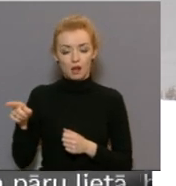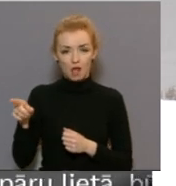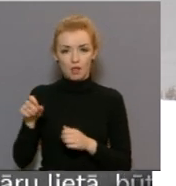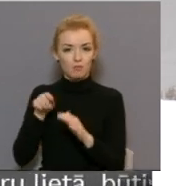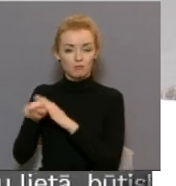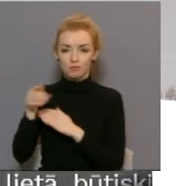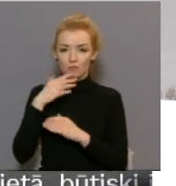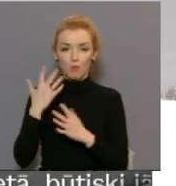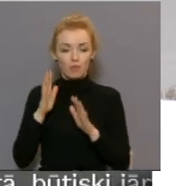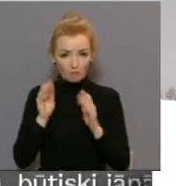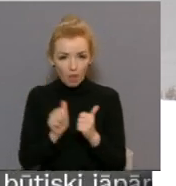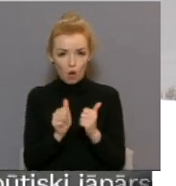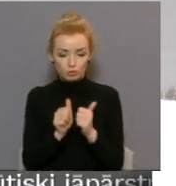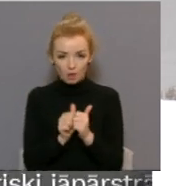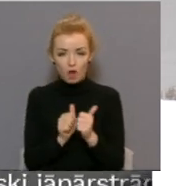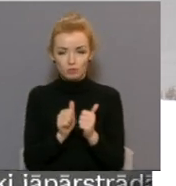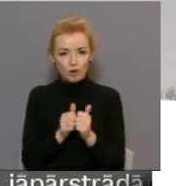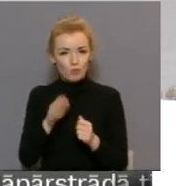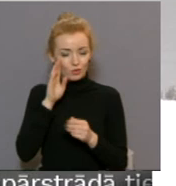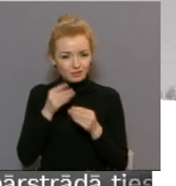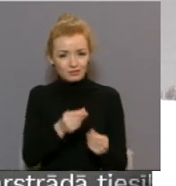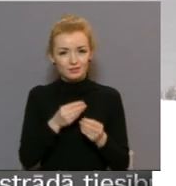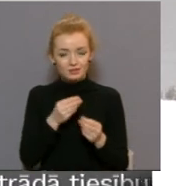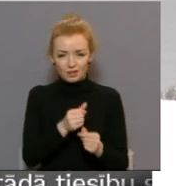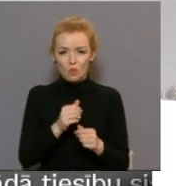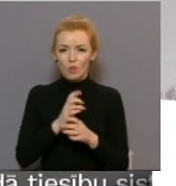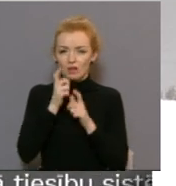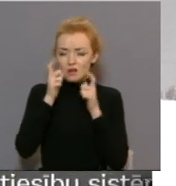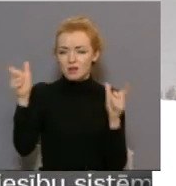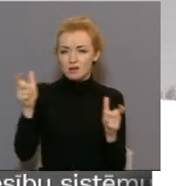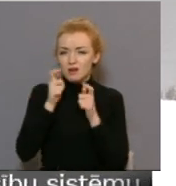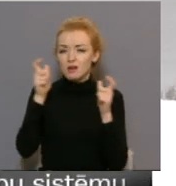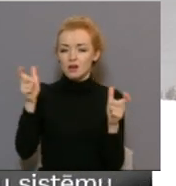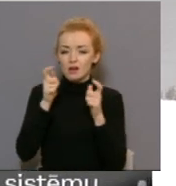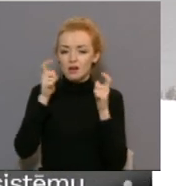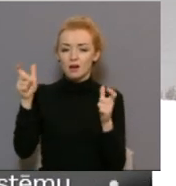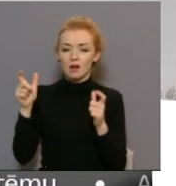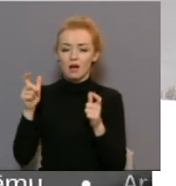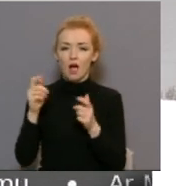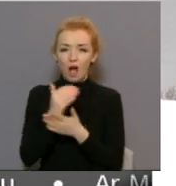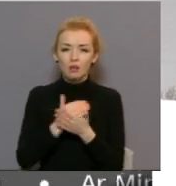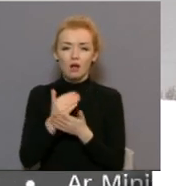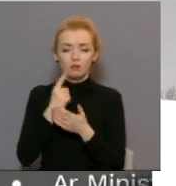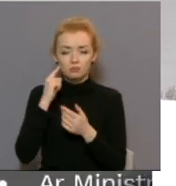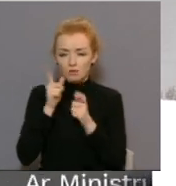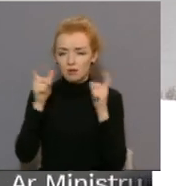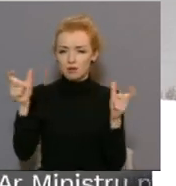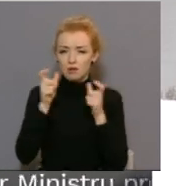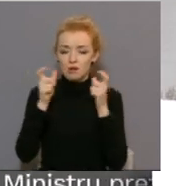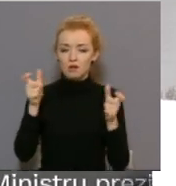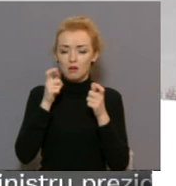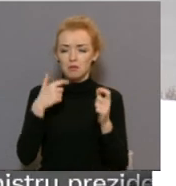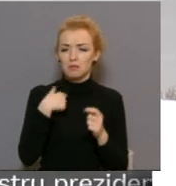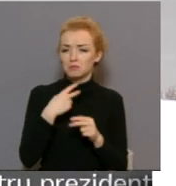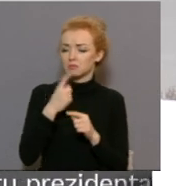varbūt uzmundrināja, lai viņš turas. Tā pašā laikā ļoti skaļi sauc palīgā, jo tikai šis atkārtoties palīgās saucienas lika man